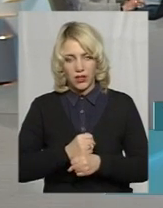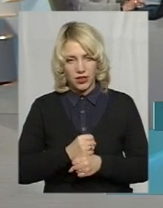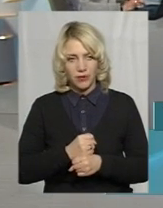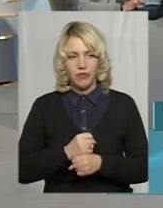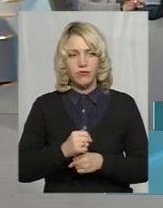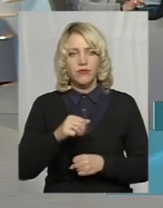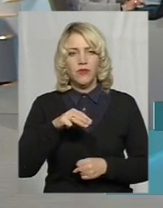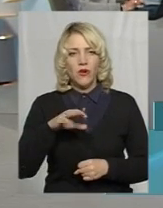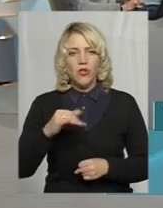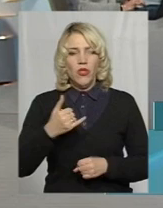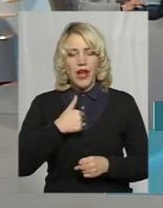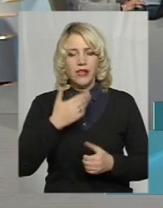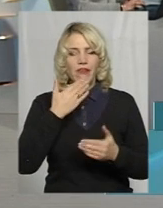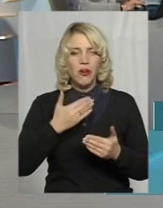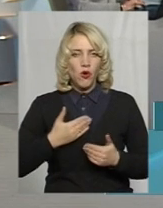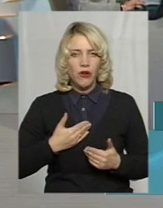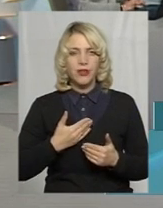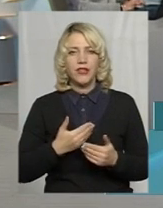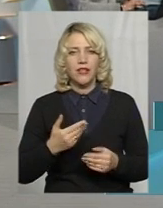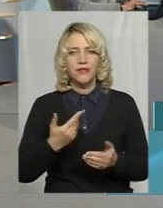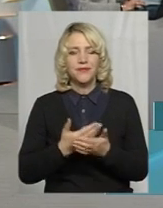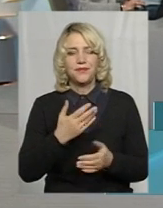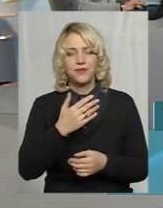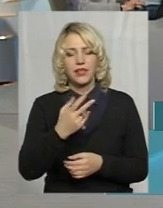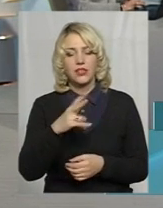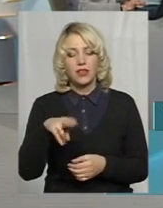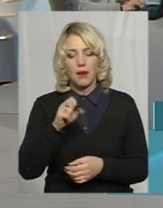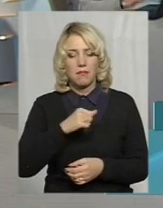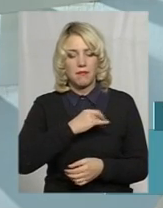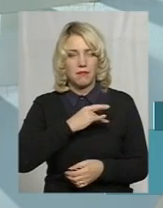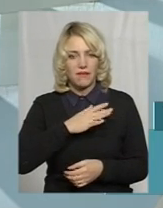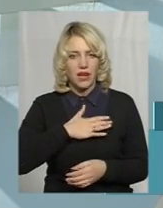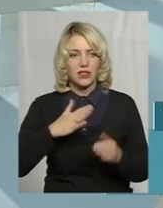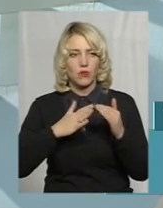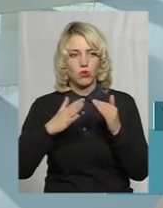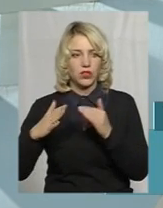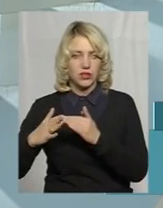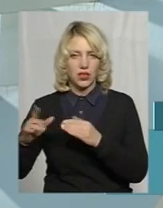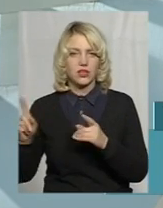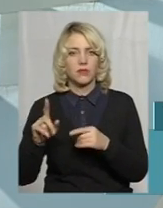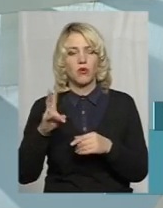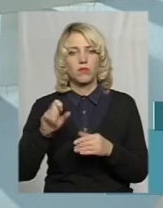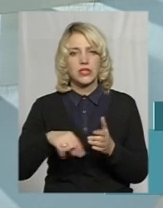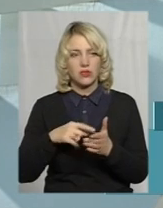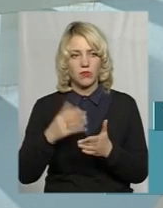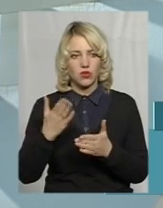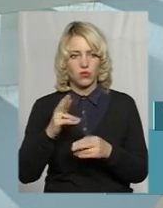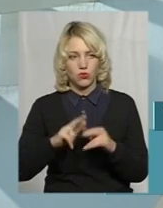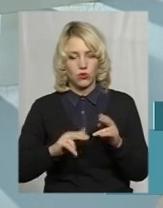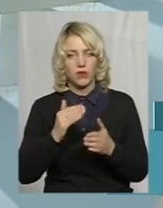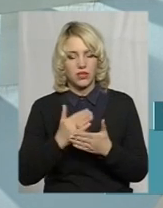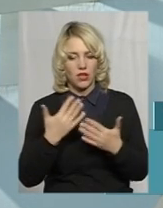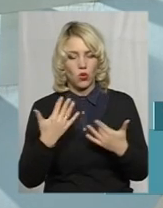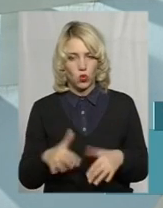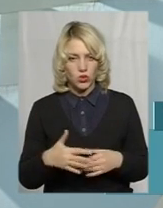то до нас звернулося, хоч видно, що на приватних житлових будинках, якщо ми по місту пандруємо, бачимо, що є